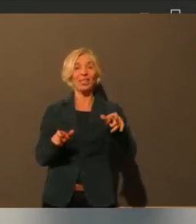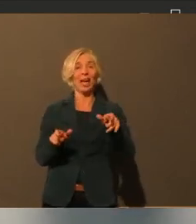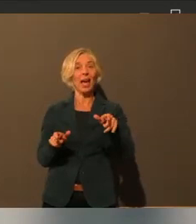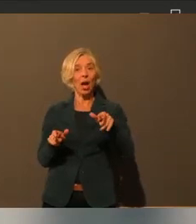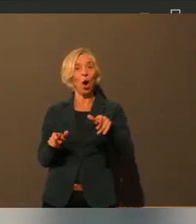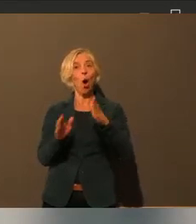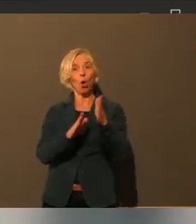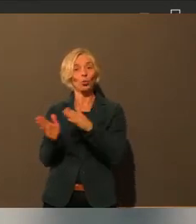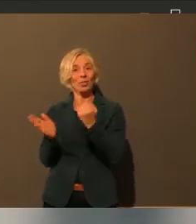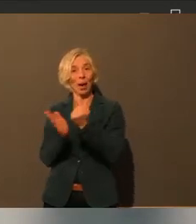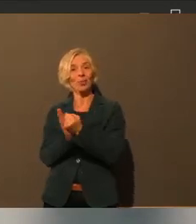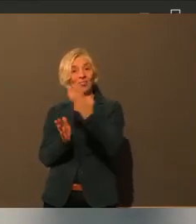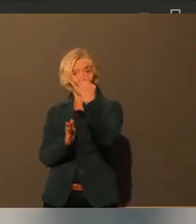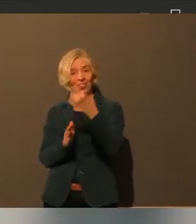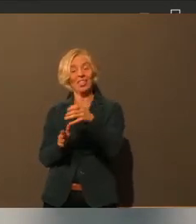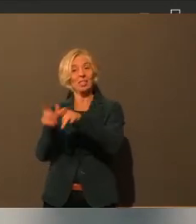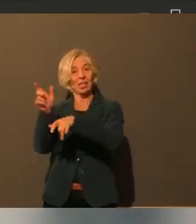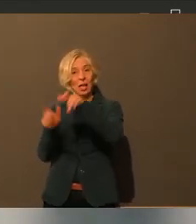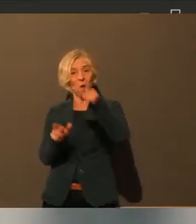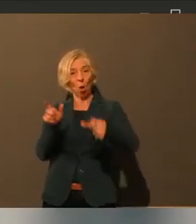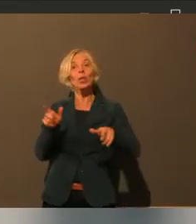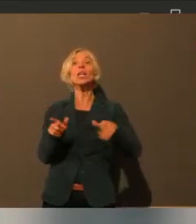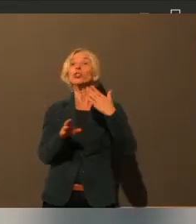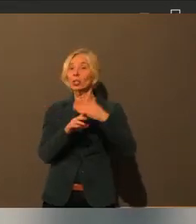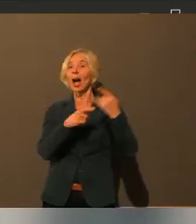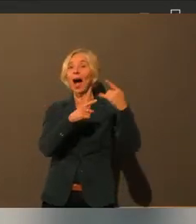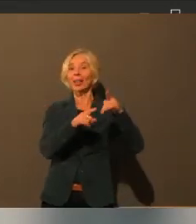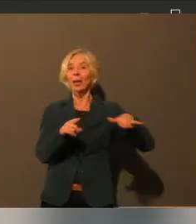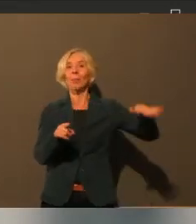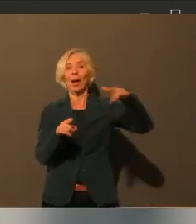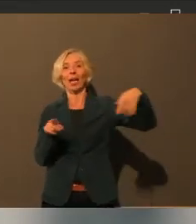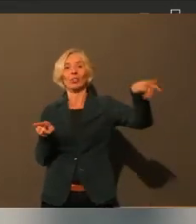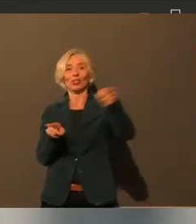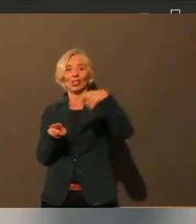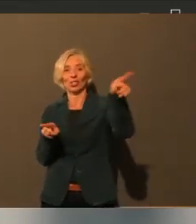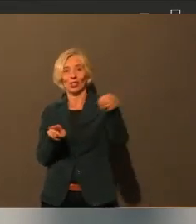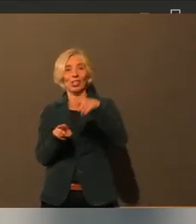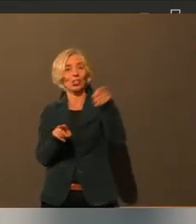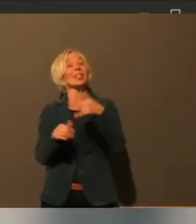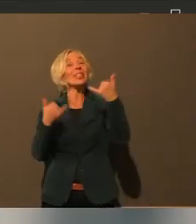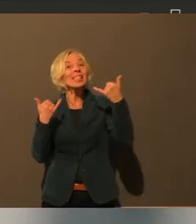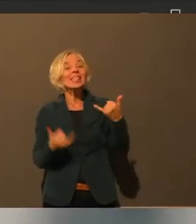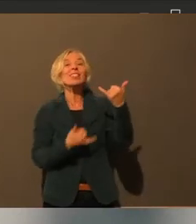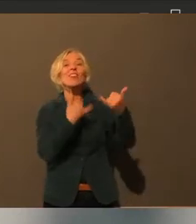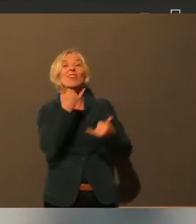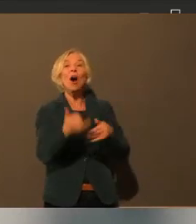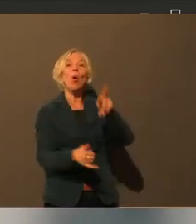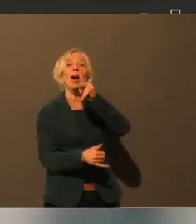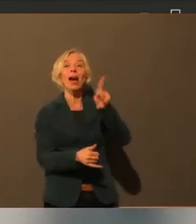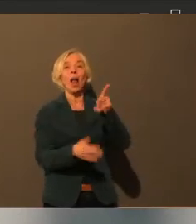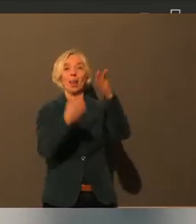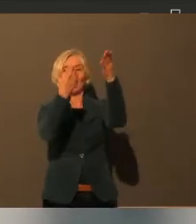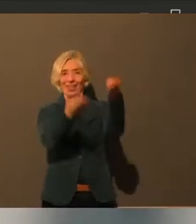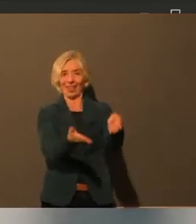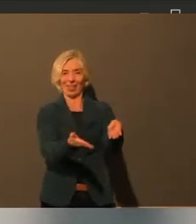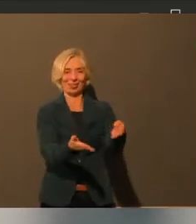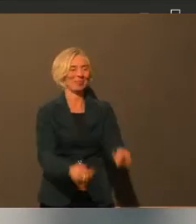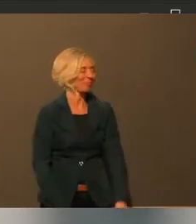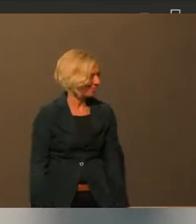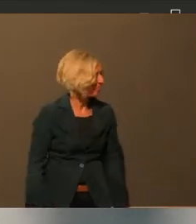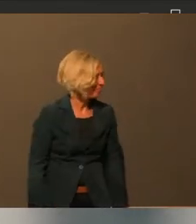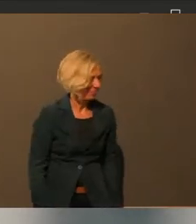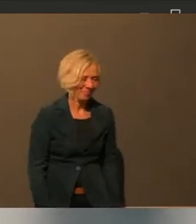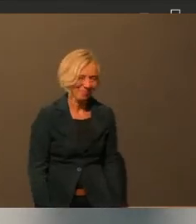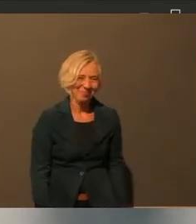Personen mit dabei. Aber nicht aus dem Sport- und Kulturbereich. Jetzt habe ich Frau Kaifer noch mal. Ich hätte noch eine Anmerkung, vielleicht